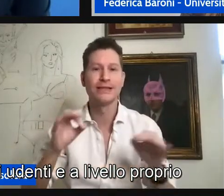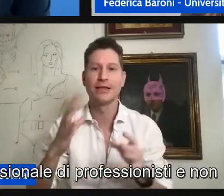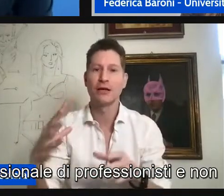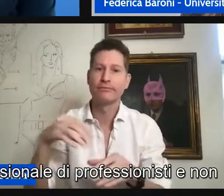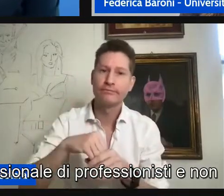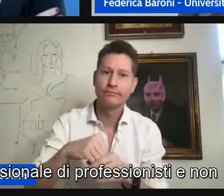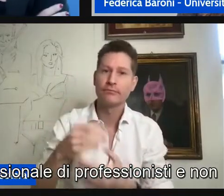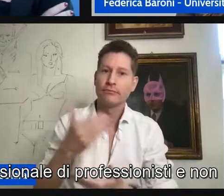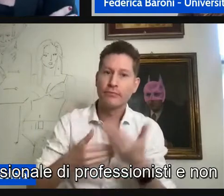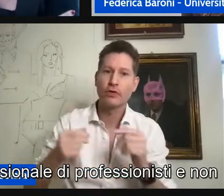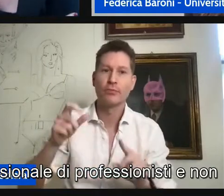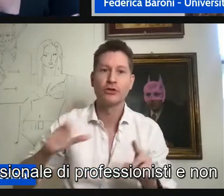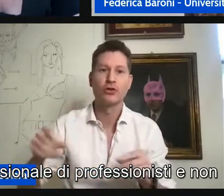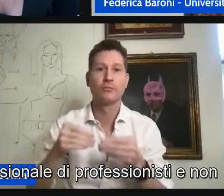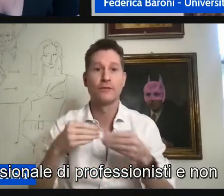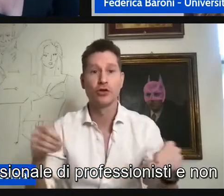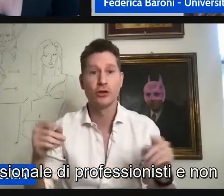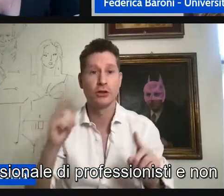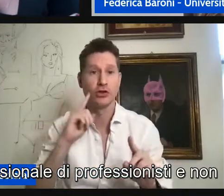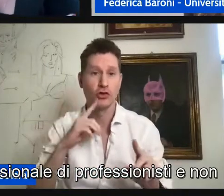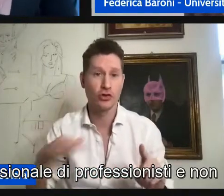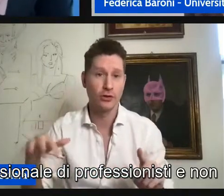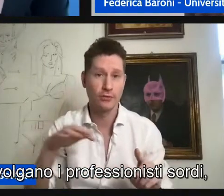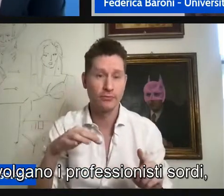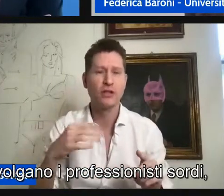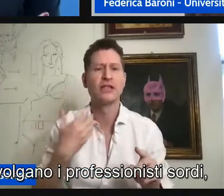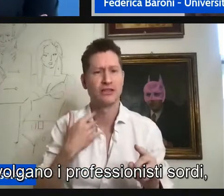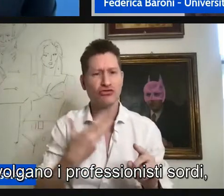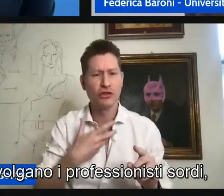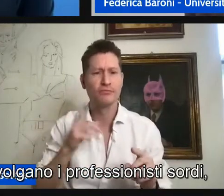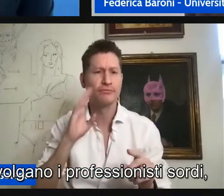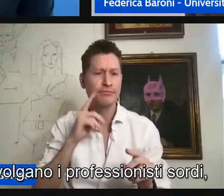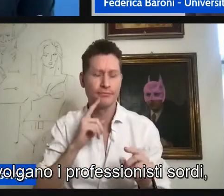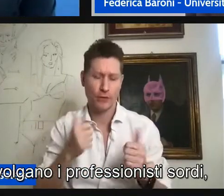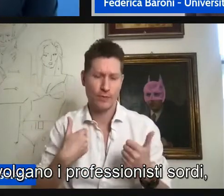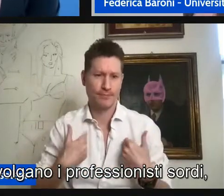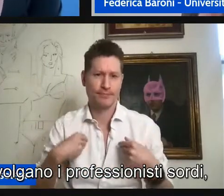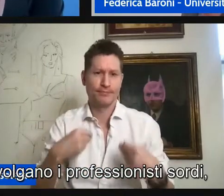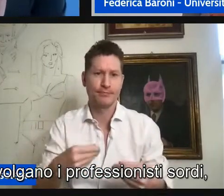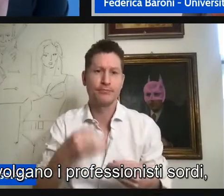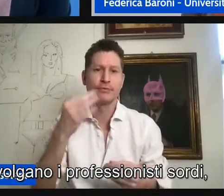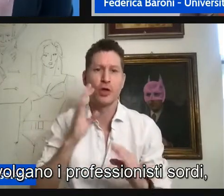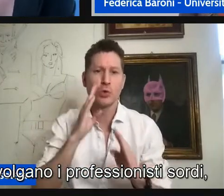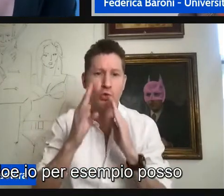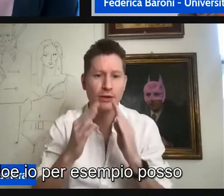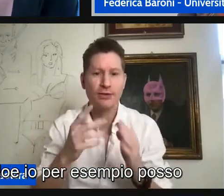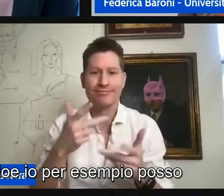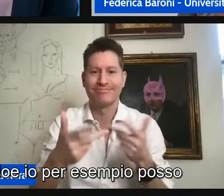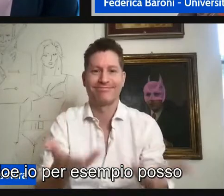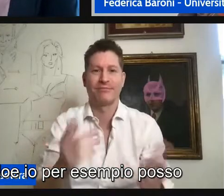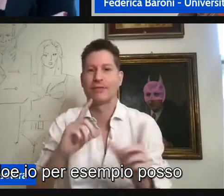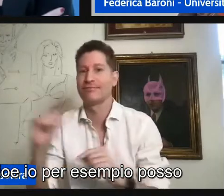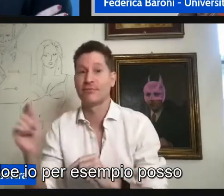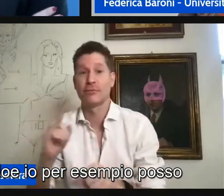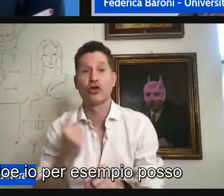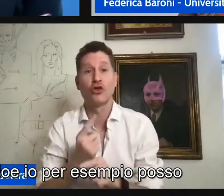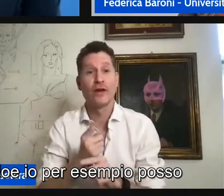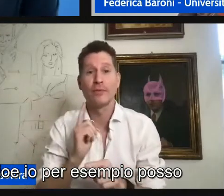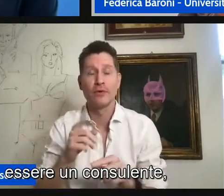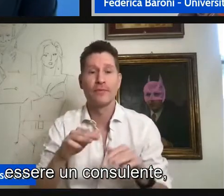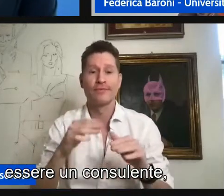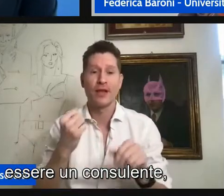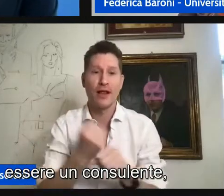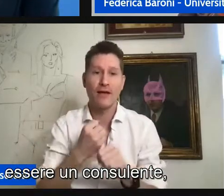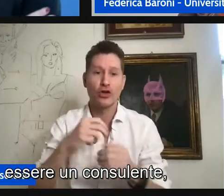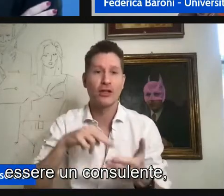professionale di professionisti non coinvolgano i professionisti sordi cioè io per esempio posso essere